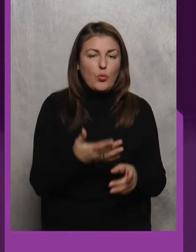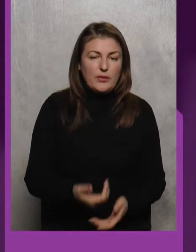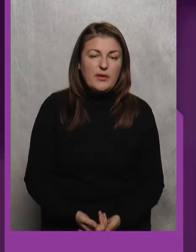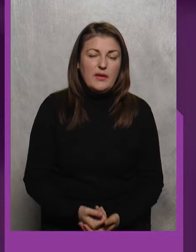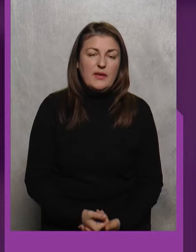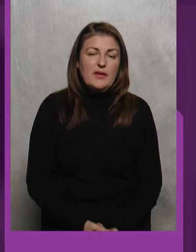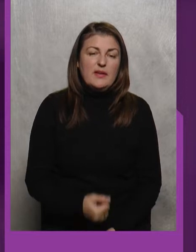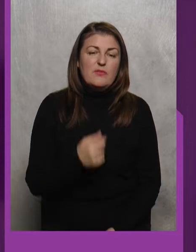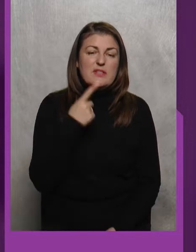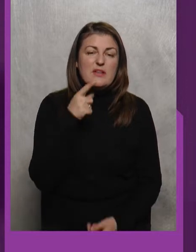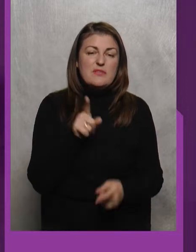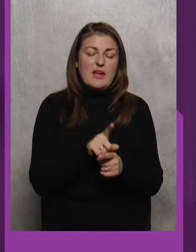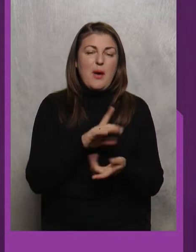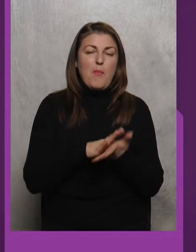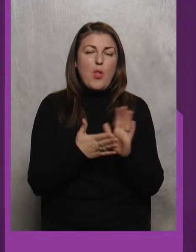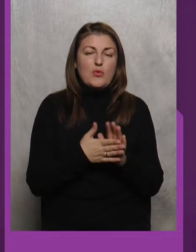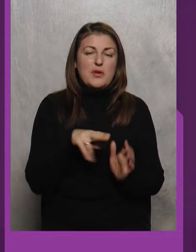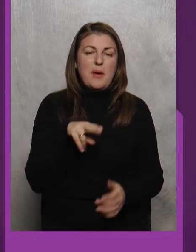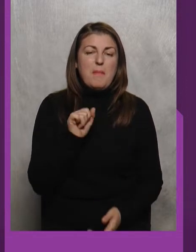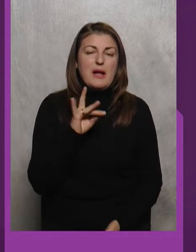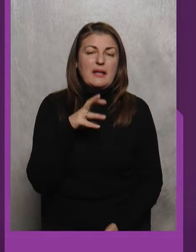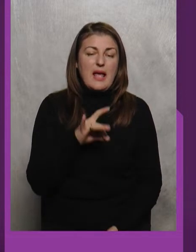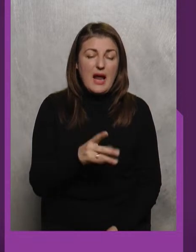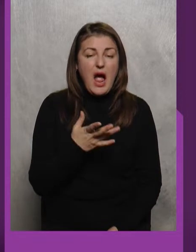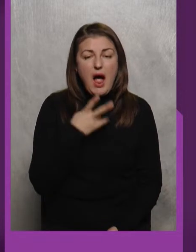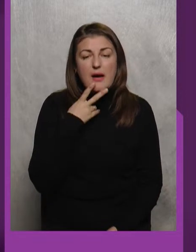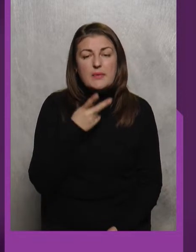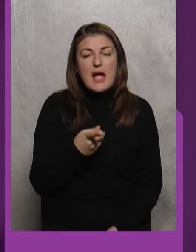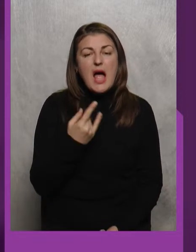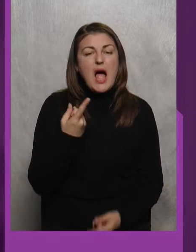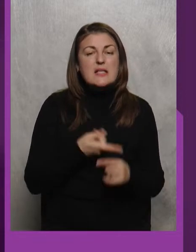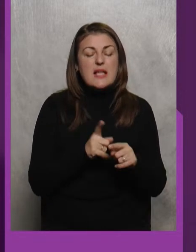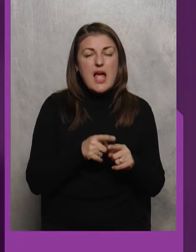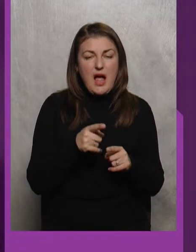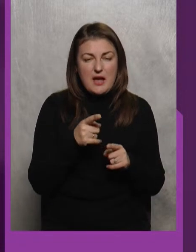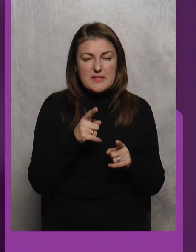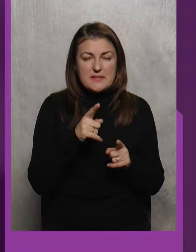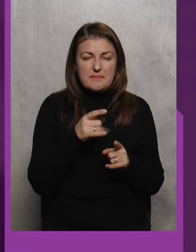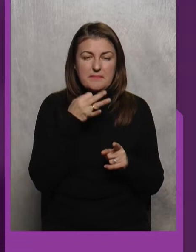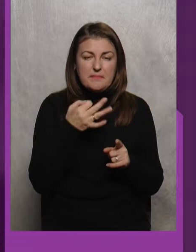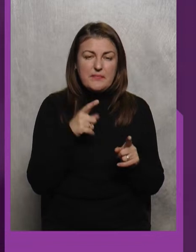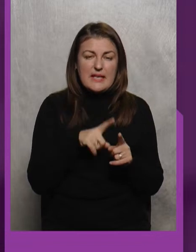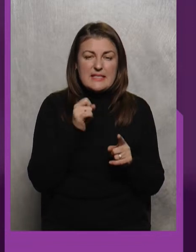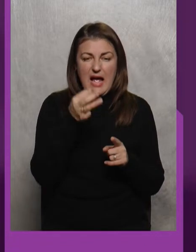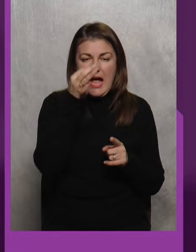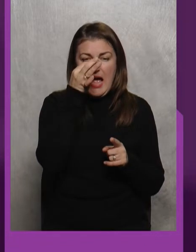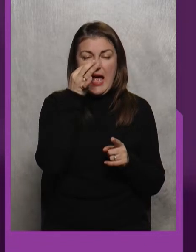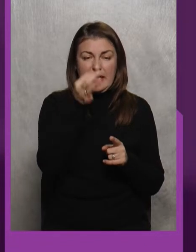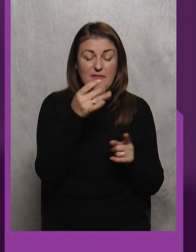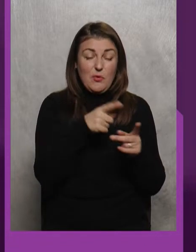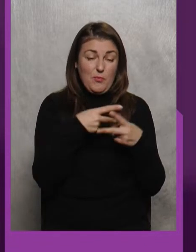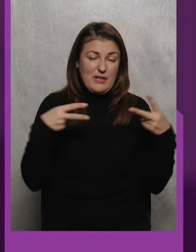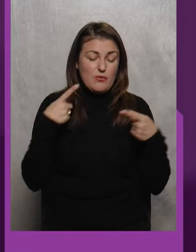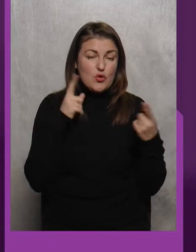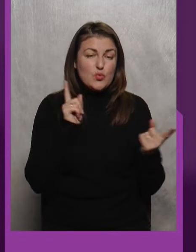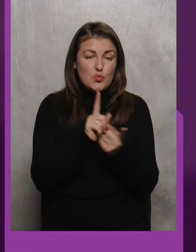Положення Партеру А от скажіть Будь ласка За рівно Ну скажімо так За рівної Сутички То